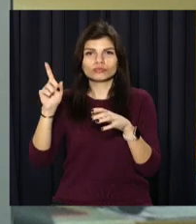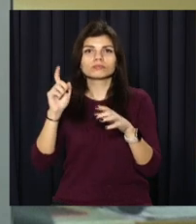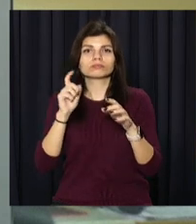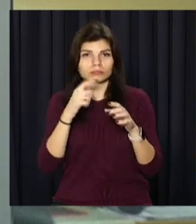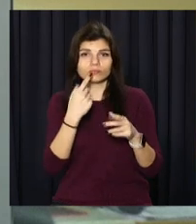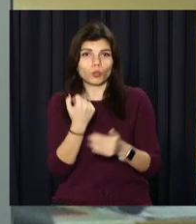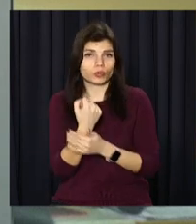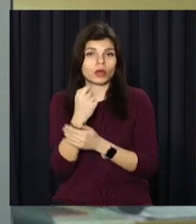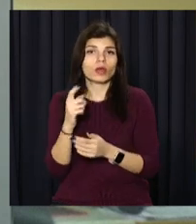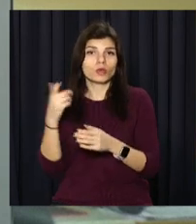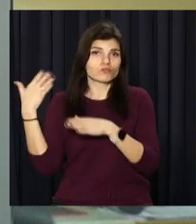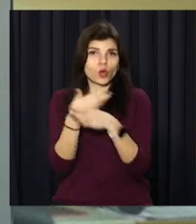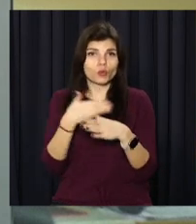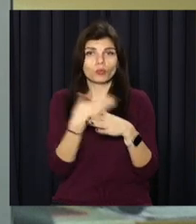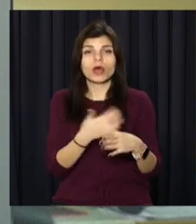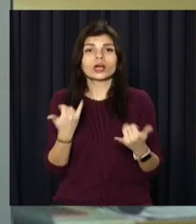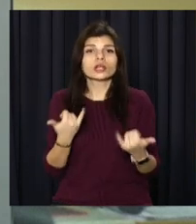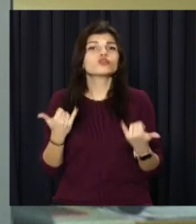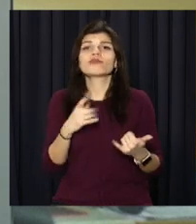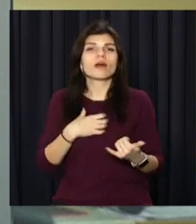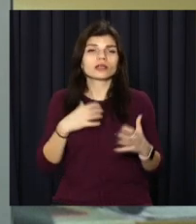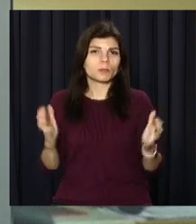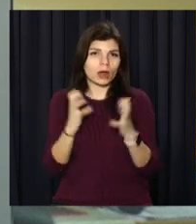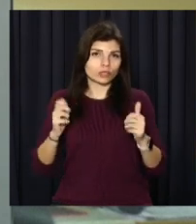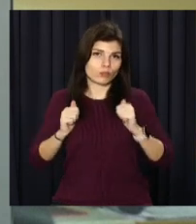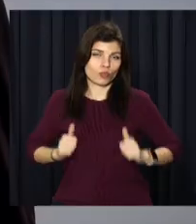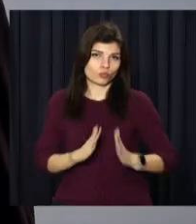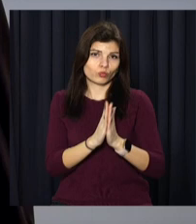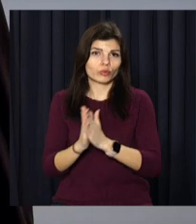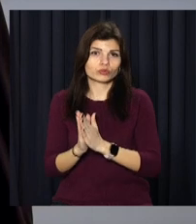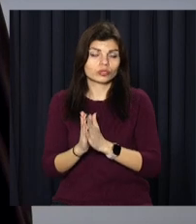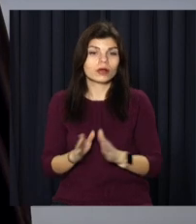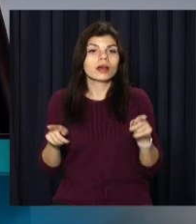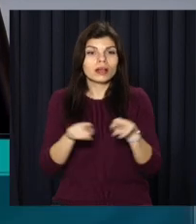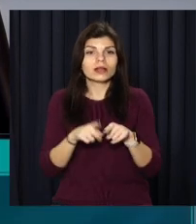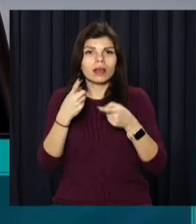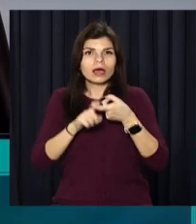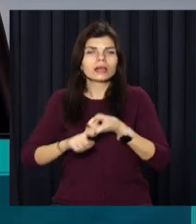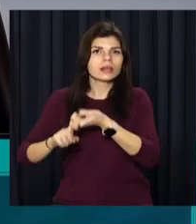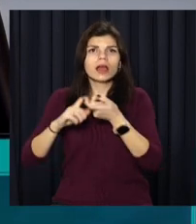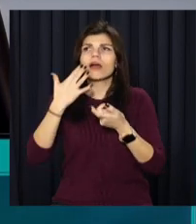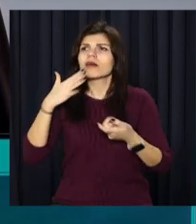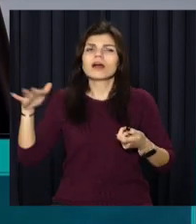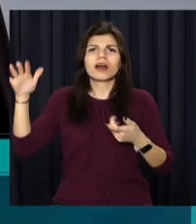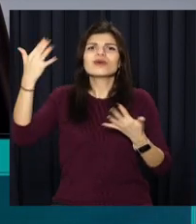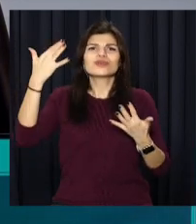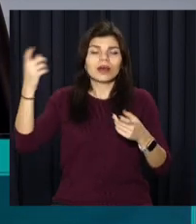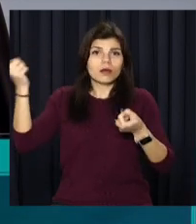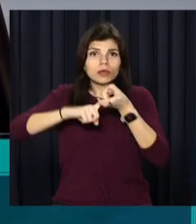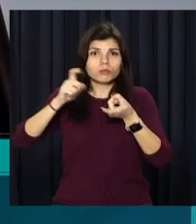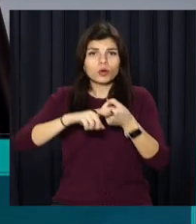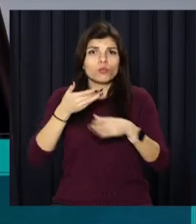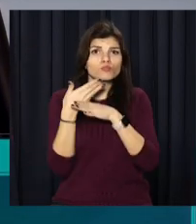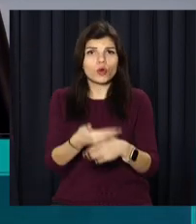Єдине, що нам сьогодні потрібно – зберігати спокій. Такого єднання провідних демократій світу не було вже десятки років.